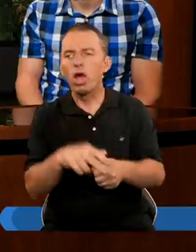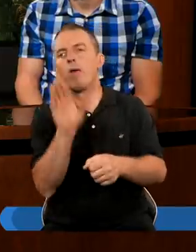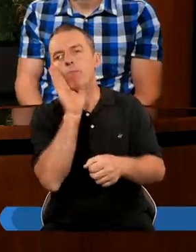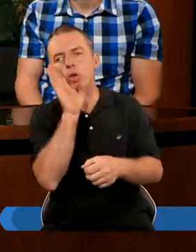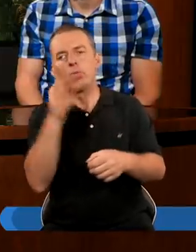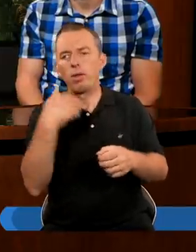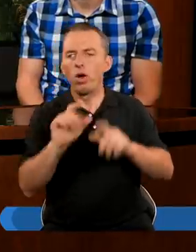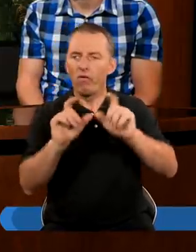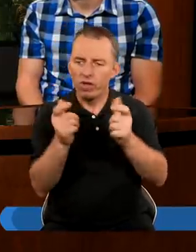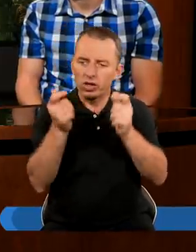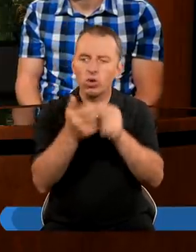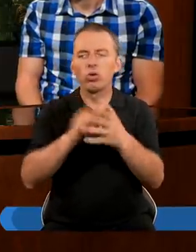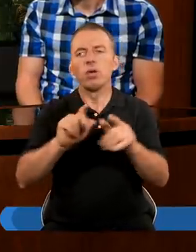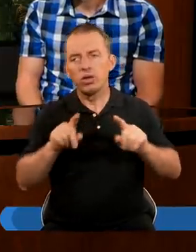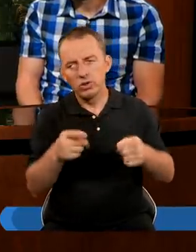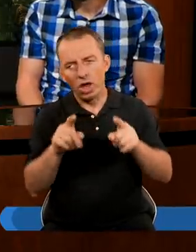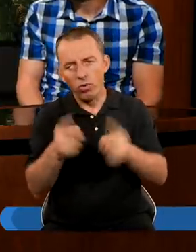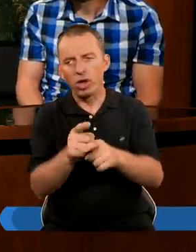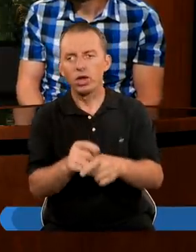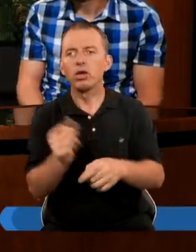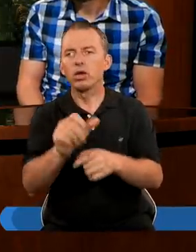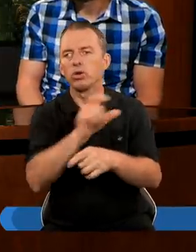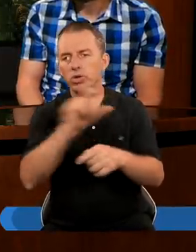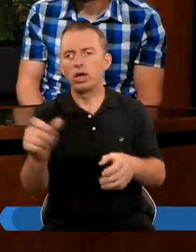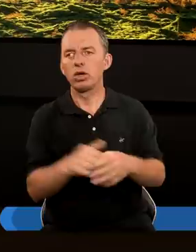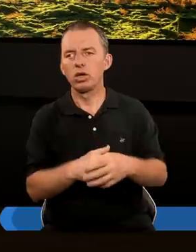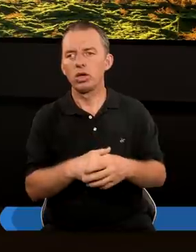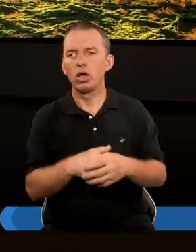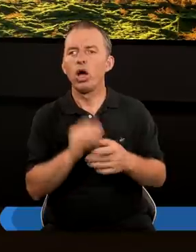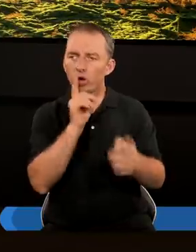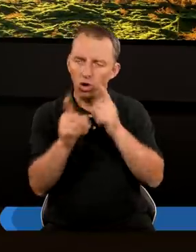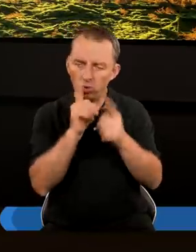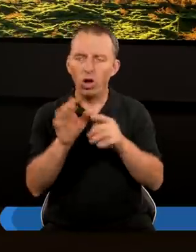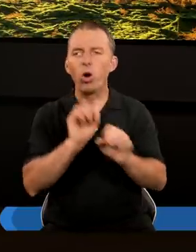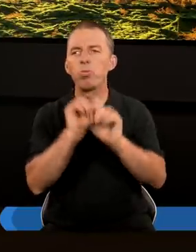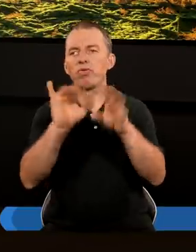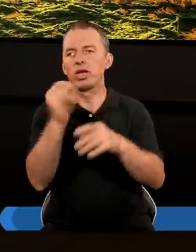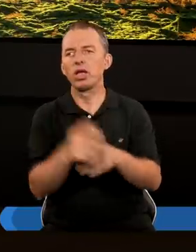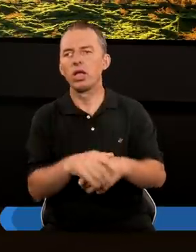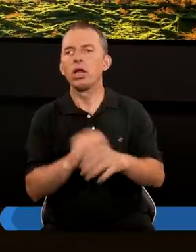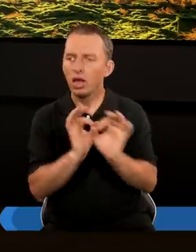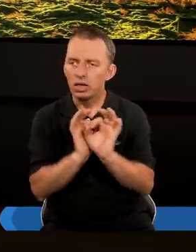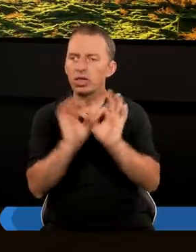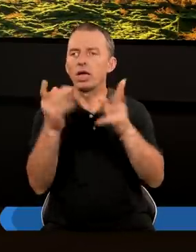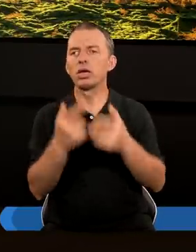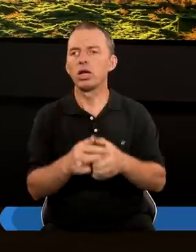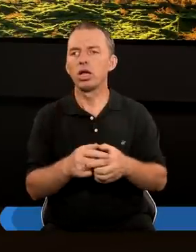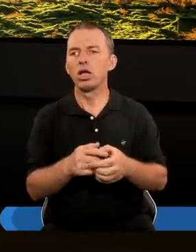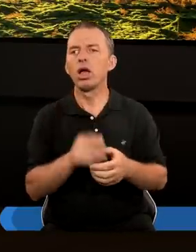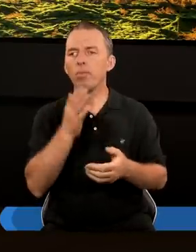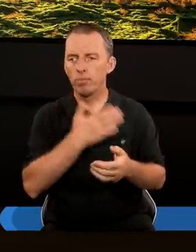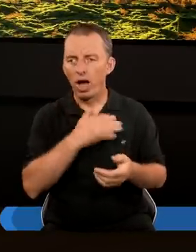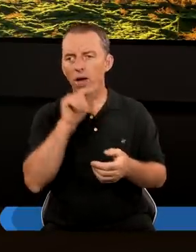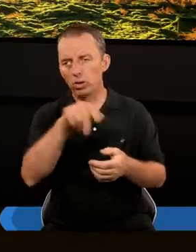którym były Podobne wydarzenia Jak mają się rozegrać Przy końcu czasu Kiedy rozmawiamy O księdze Apokalipsy Musimy jeszcze raz Podkreślić Że